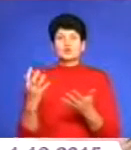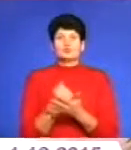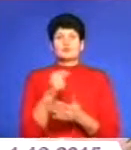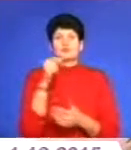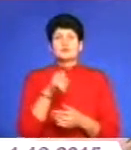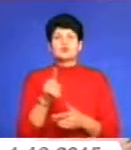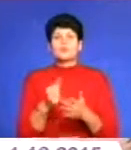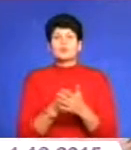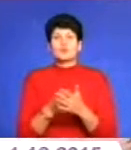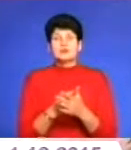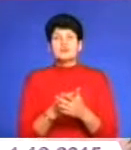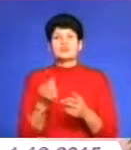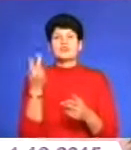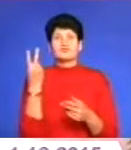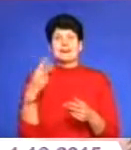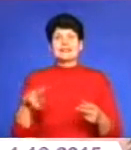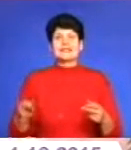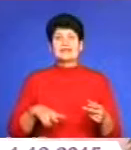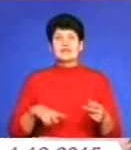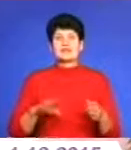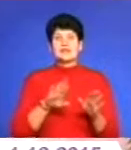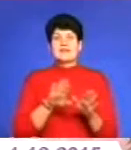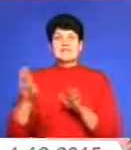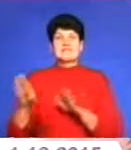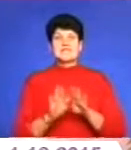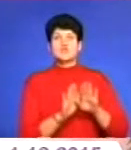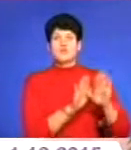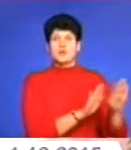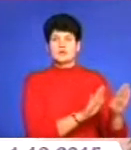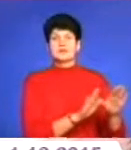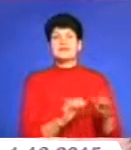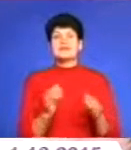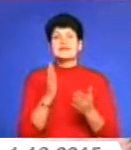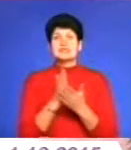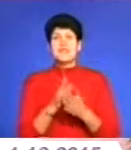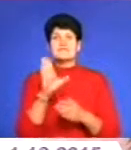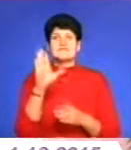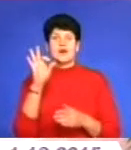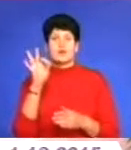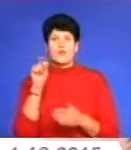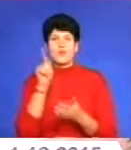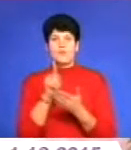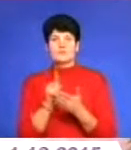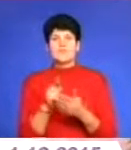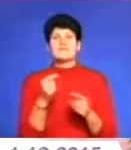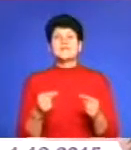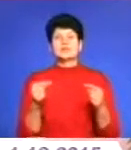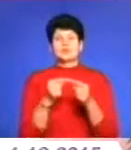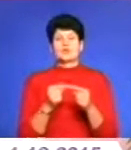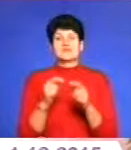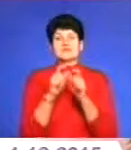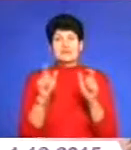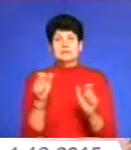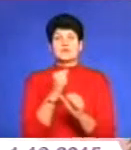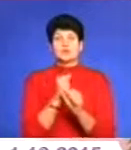добилися того, що обидва директори на сьогоднішній день є відстороненими, і є виконувач обов'язків, відповідно заклад працює, і люди